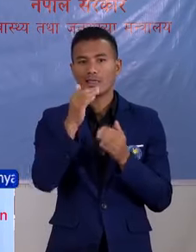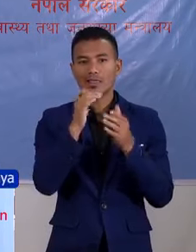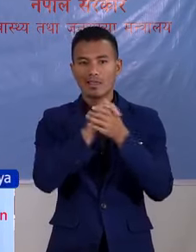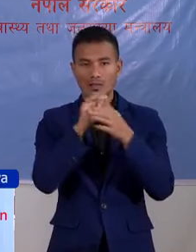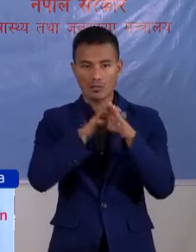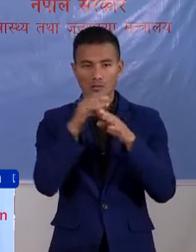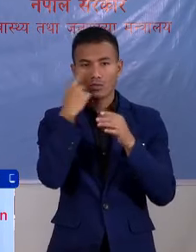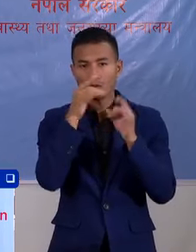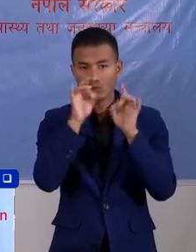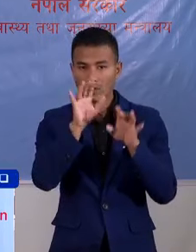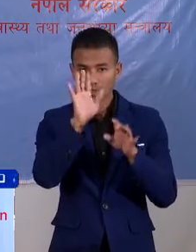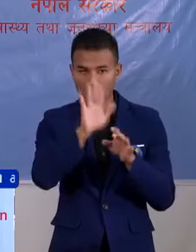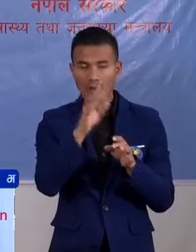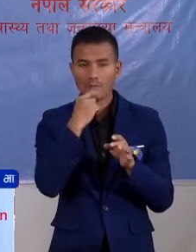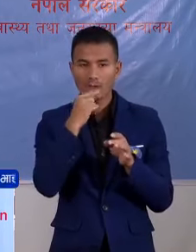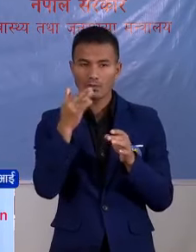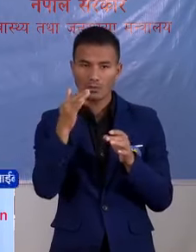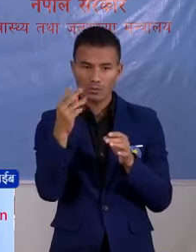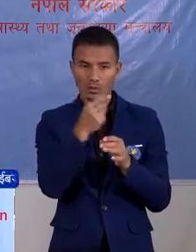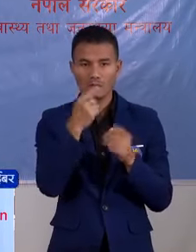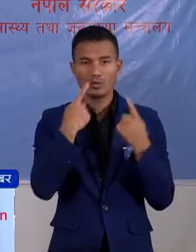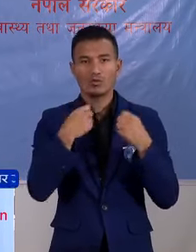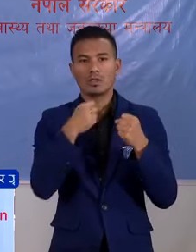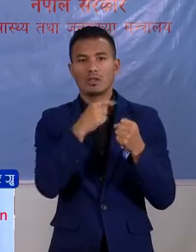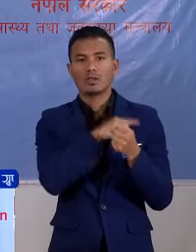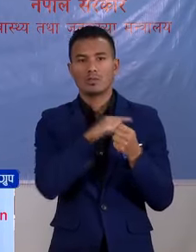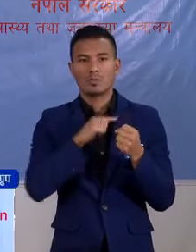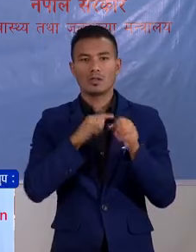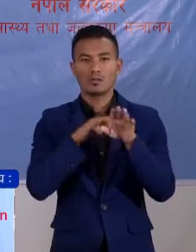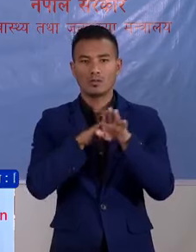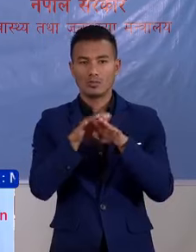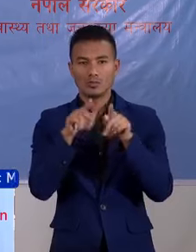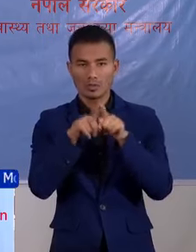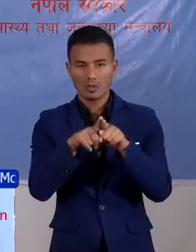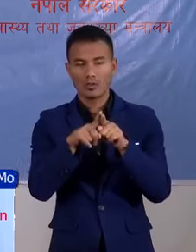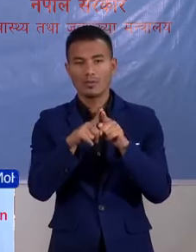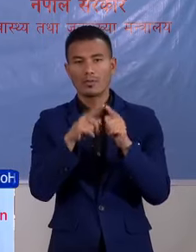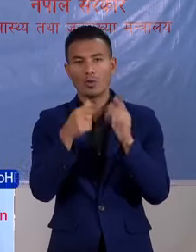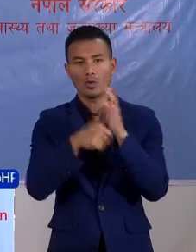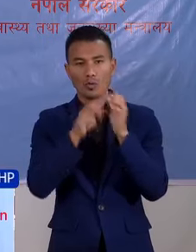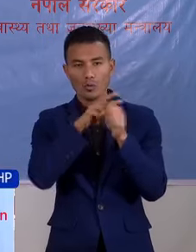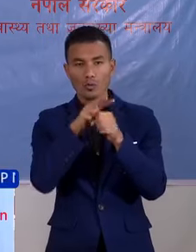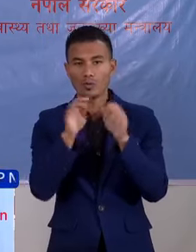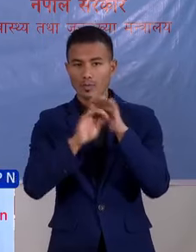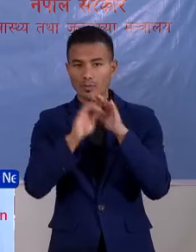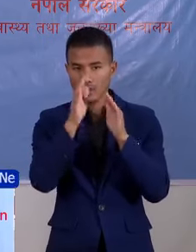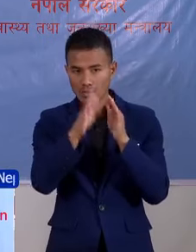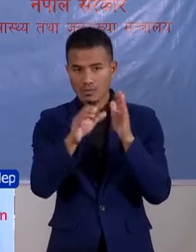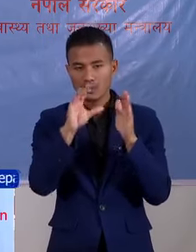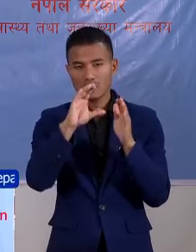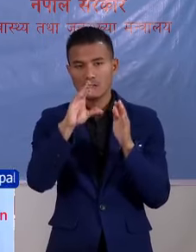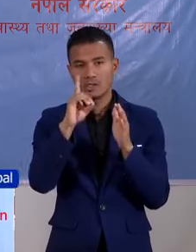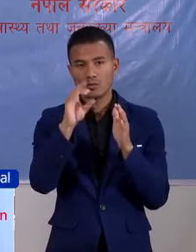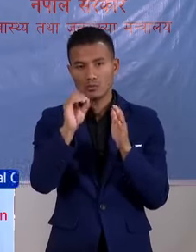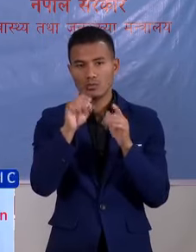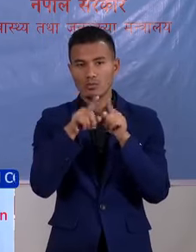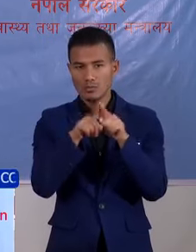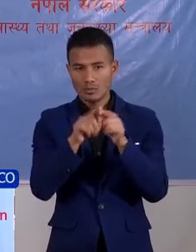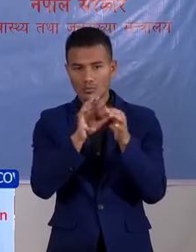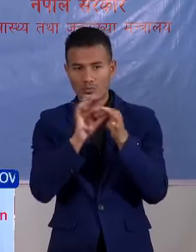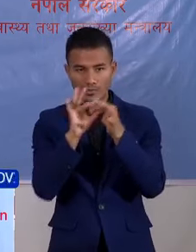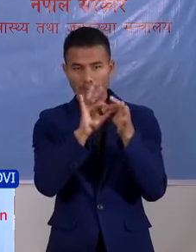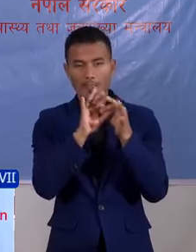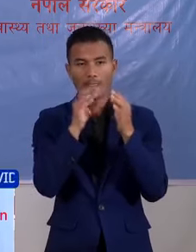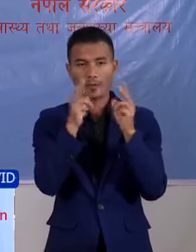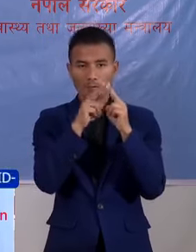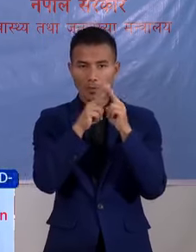मुस् जब स्वास्त कर्मी सम त्याचाई अनुगमन समीति आम्रोच जिल्ला परसाशन कार ले संग समनेन